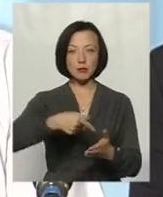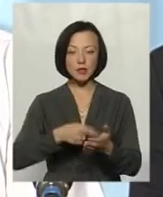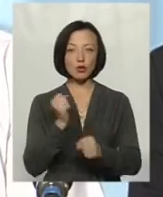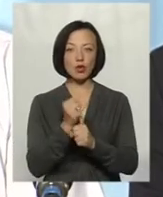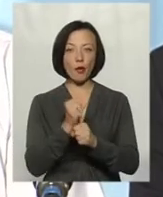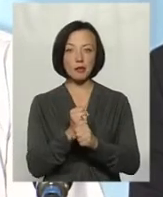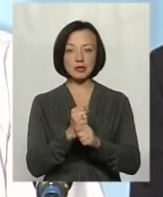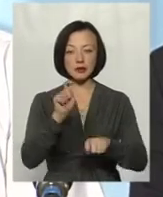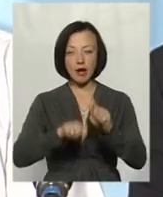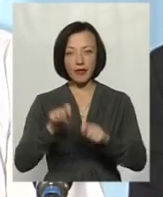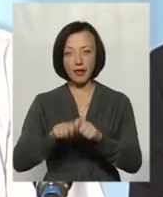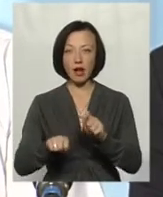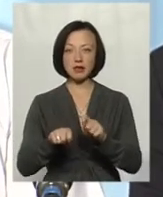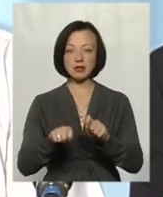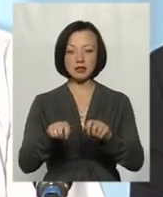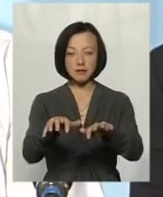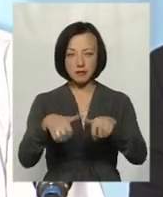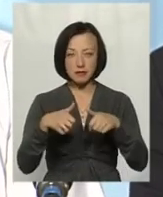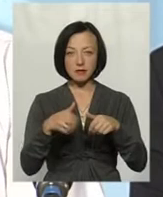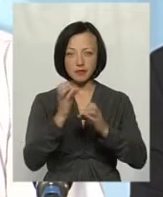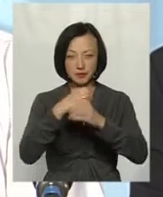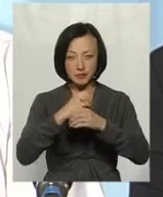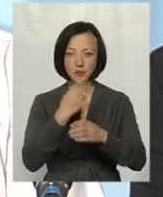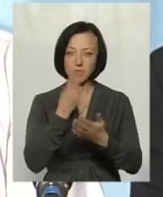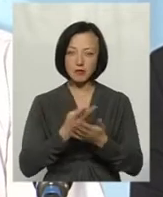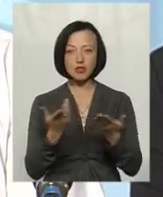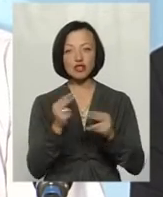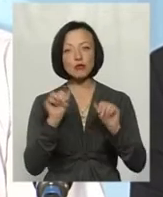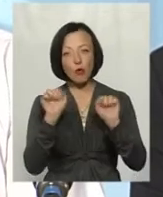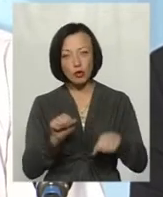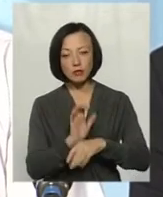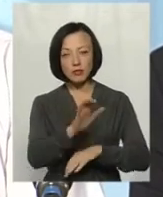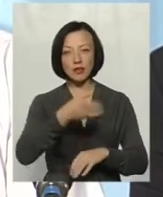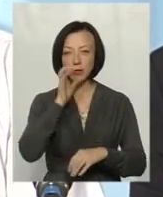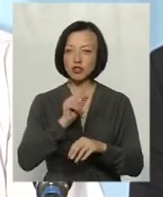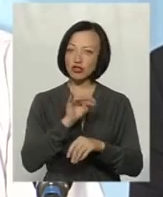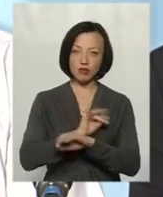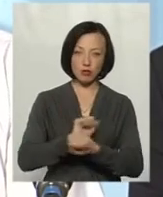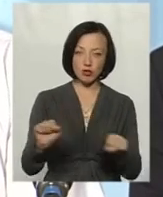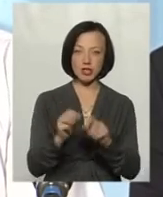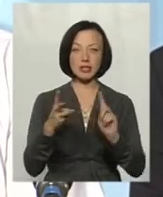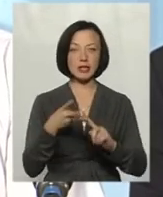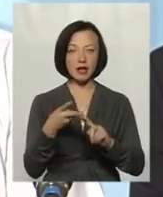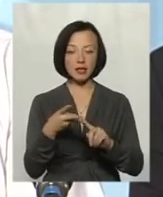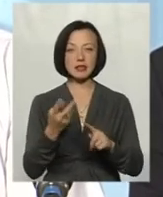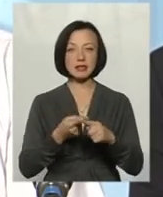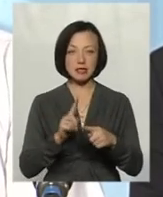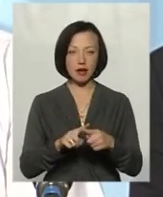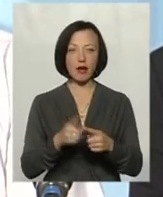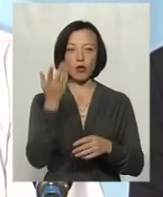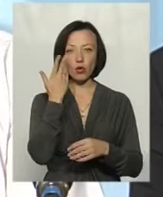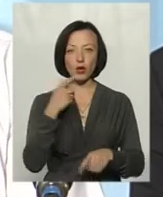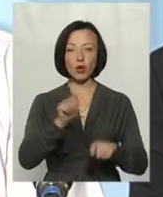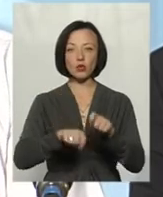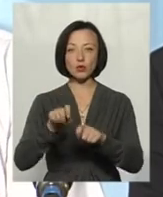аналіз, відбір води, які показники, є, чи можна подавати, чи не можна. І третя ступінь, це безпосередньо, коли